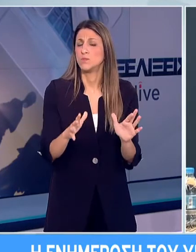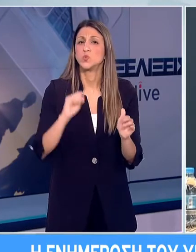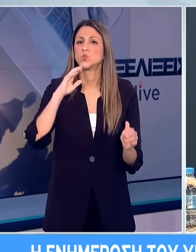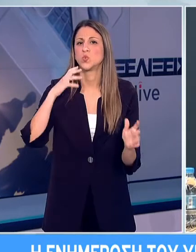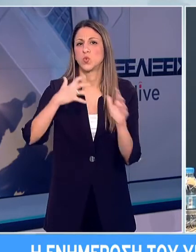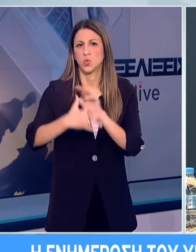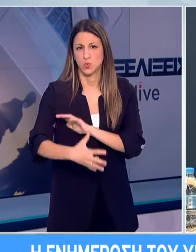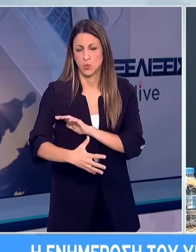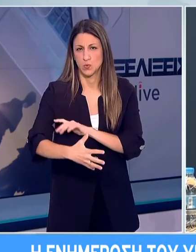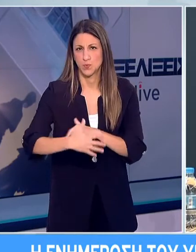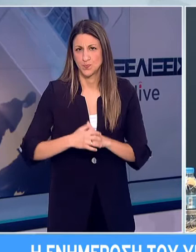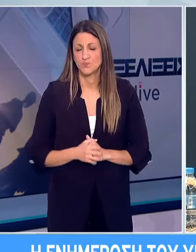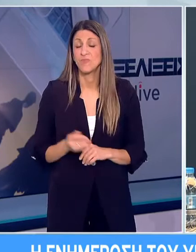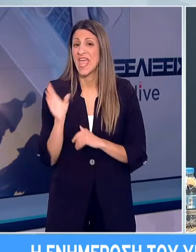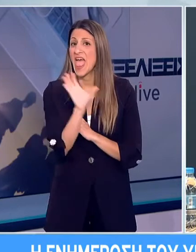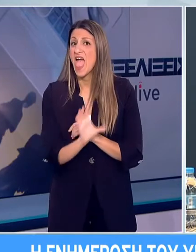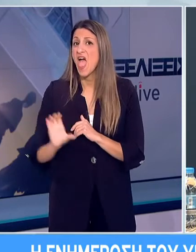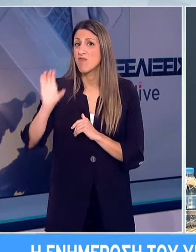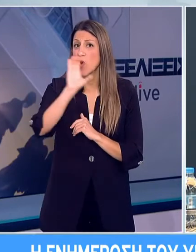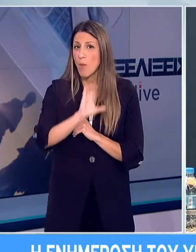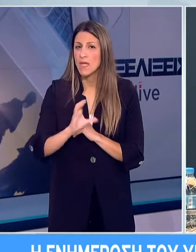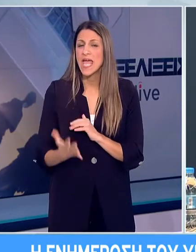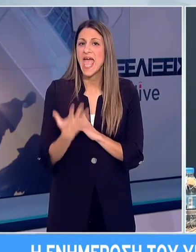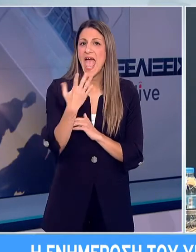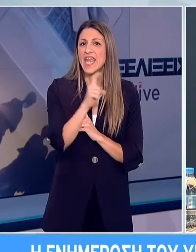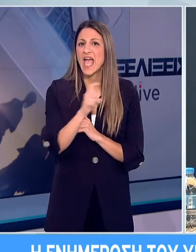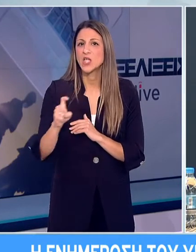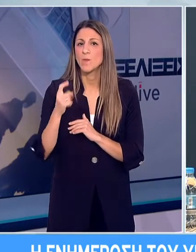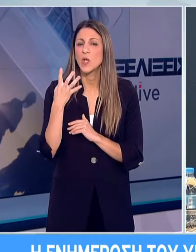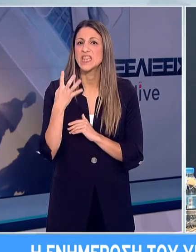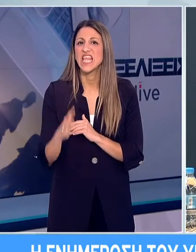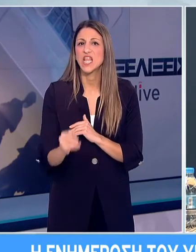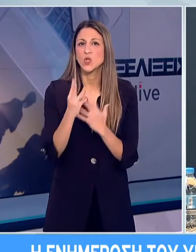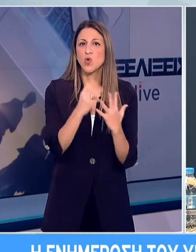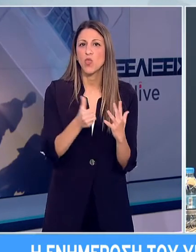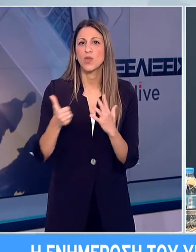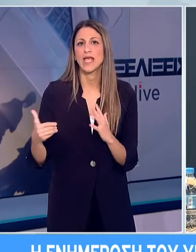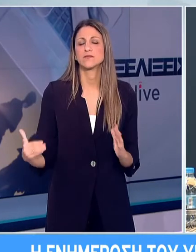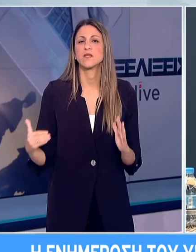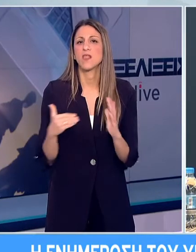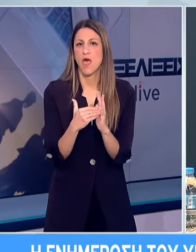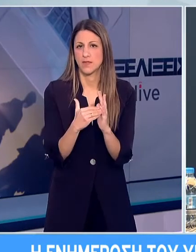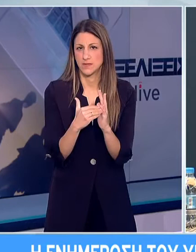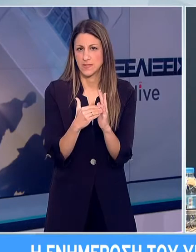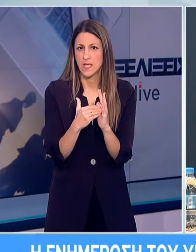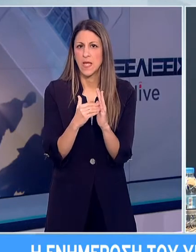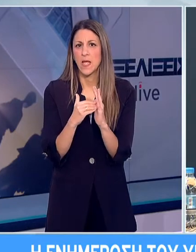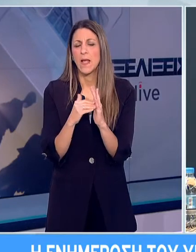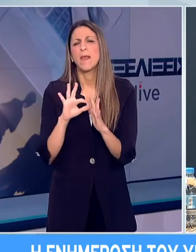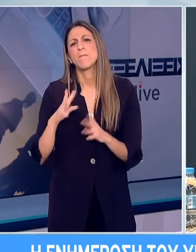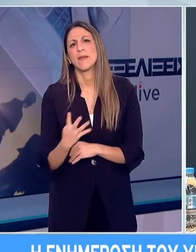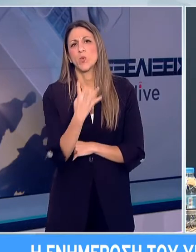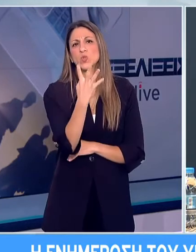παγκοσμίως. Στην Ευρώπη, περισσότερο από 1.486.000, λίγο λιγότερο από το